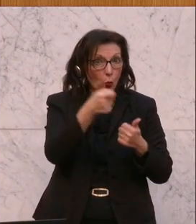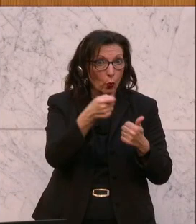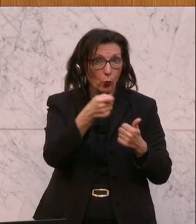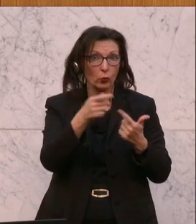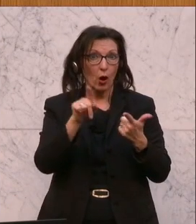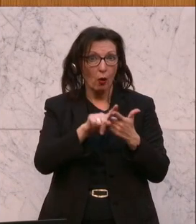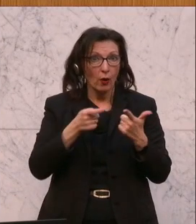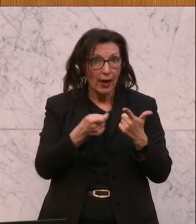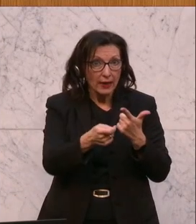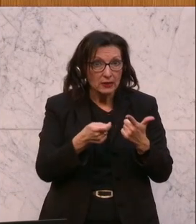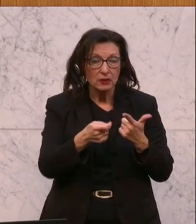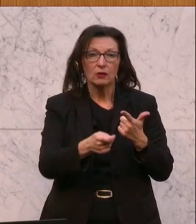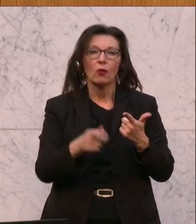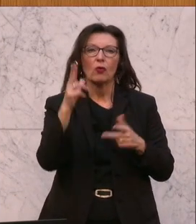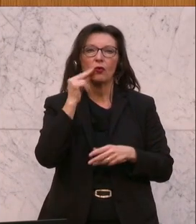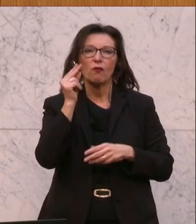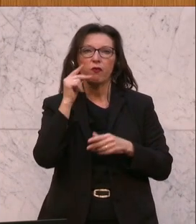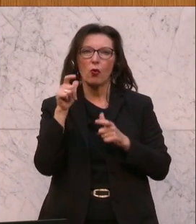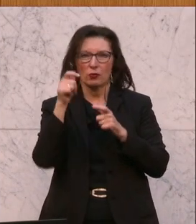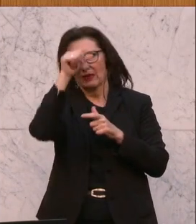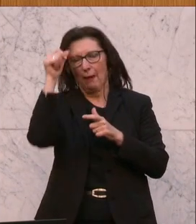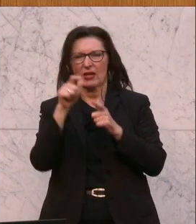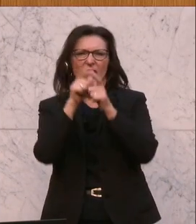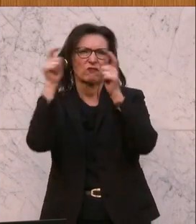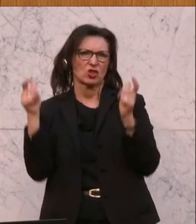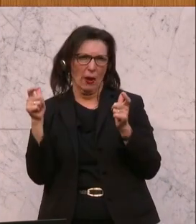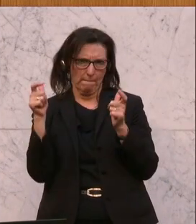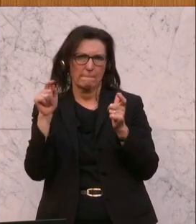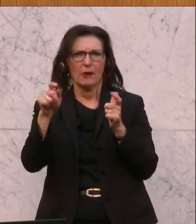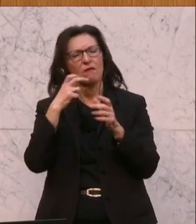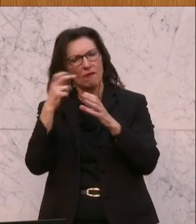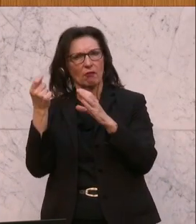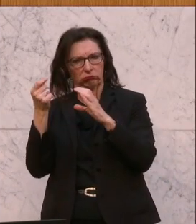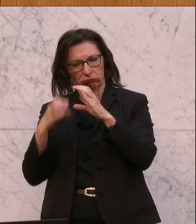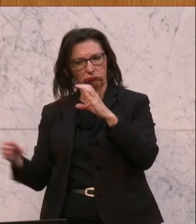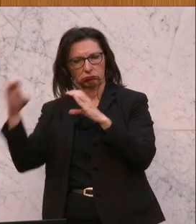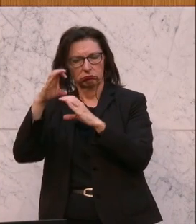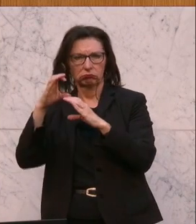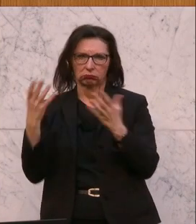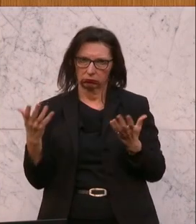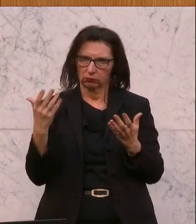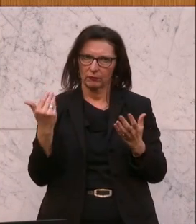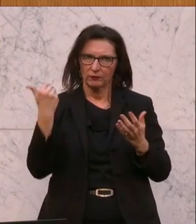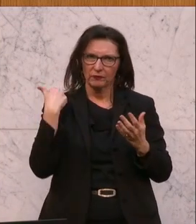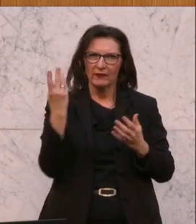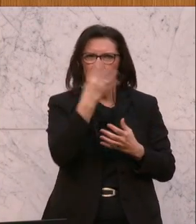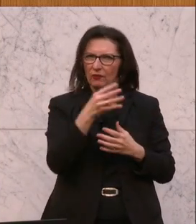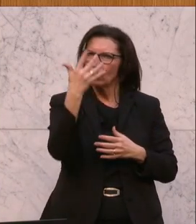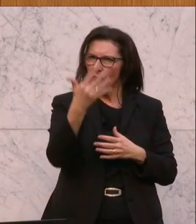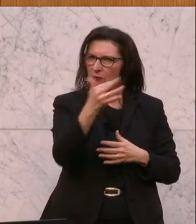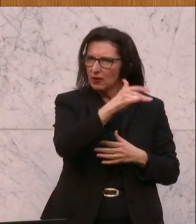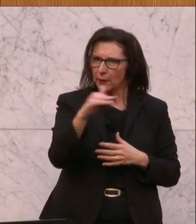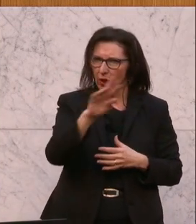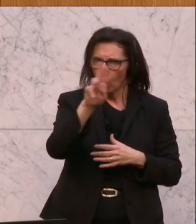Wohnschirm finanziell aufzustocken. Konkret werden zu den bereits beschlossenen 450 Millionen